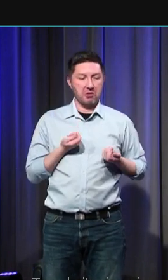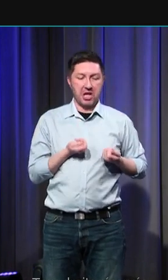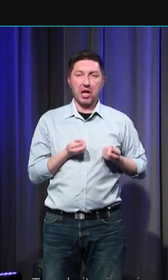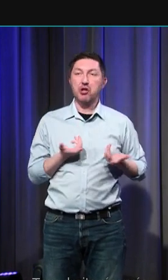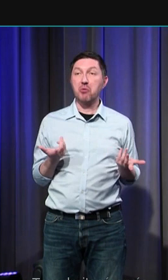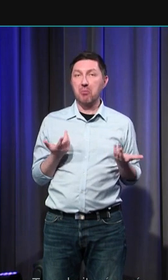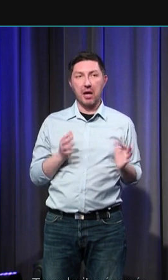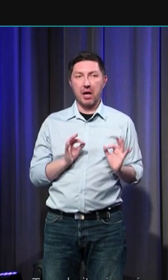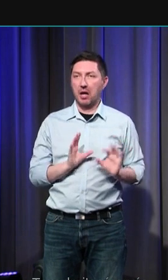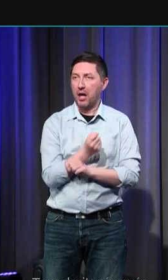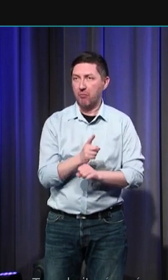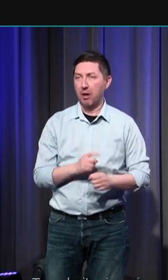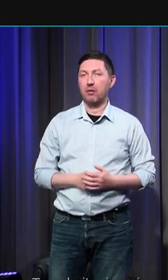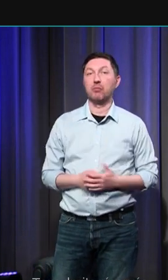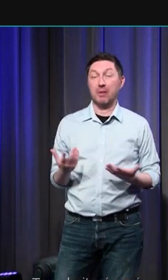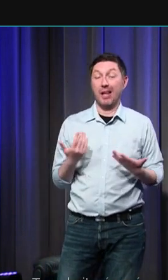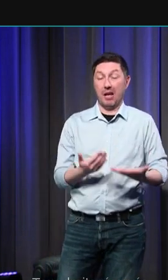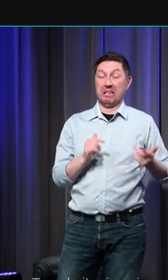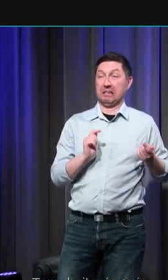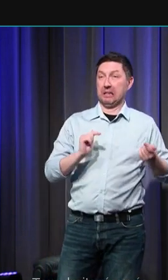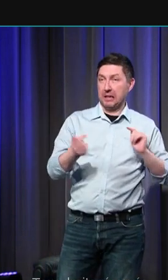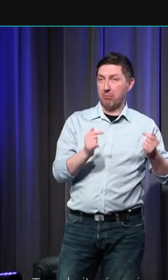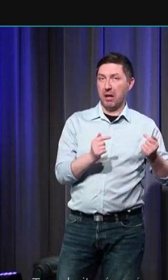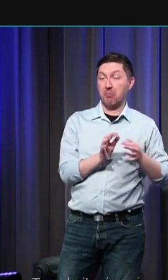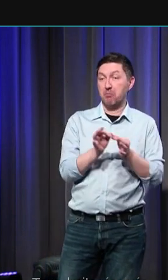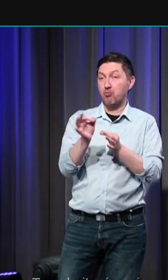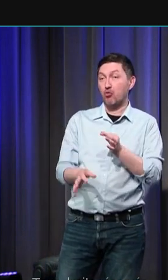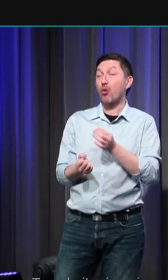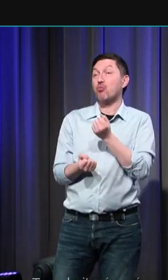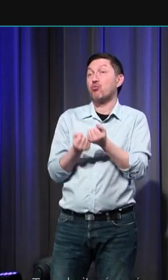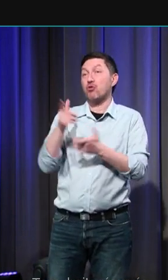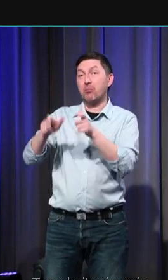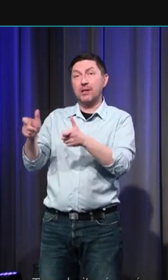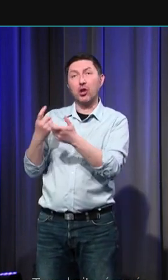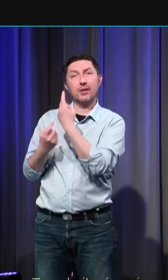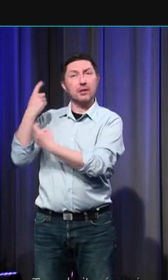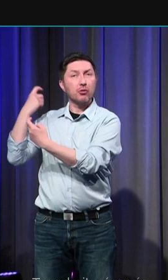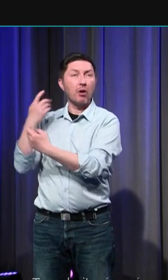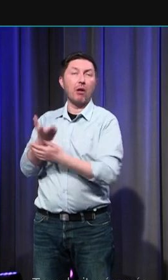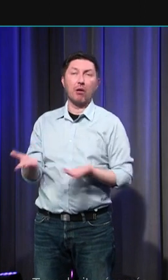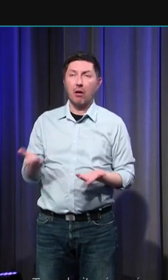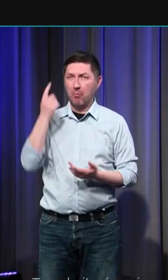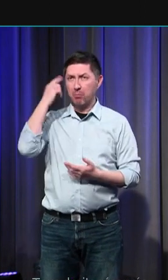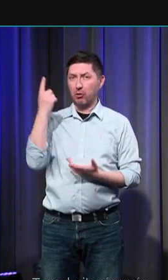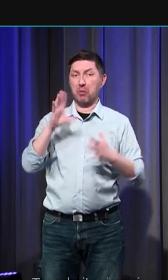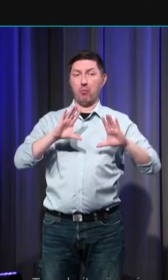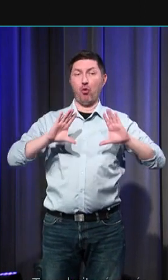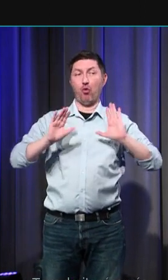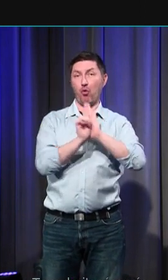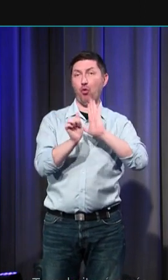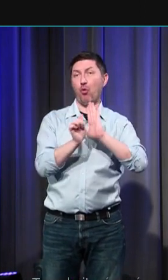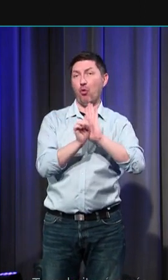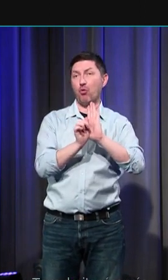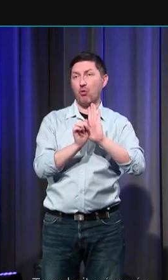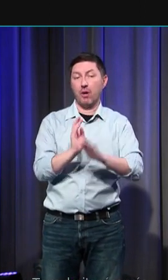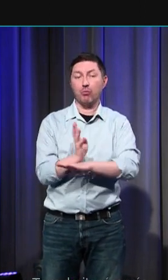à la suite de ce dialogue, pensent qu'il faut reconsidérer la place des émotions dans l'histoire en s'appuyant